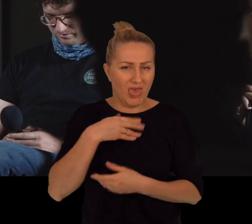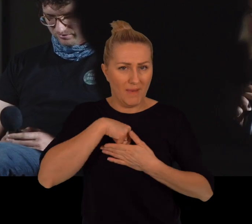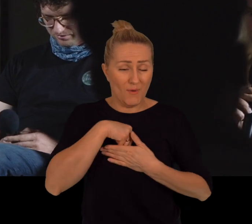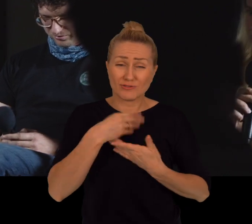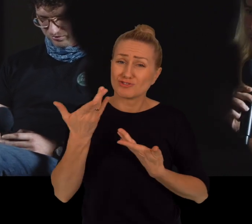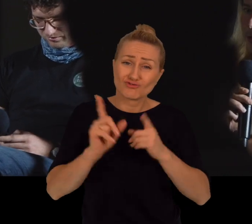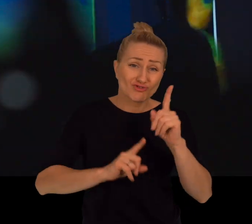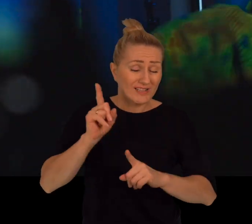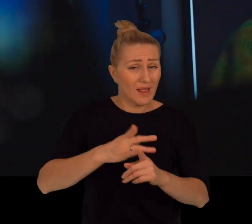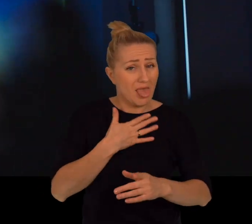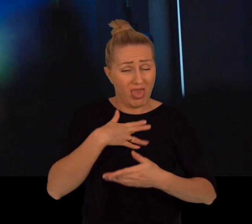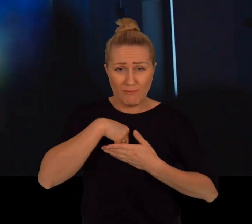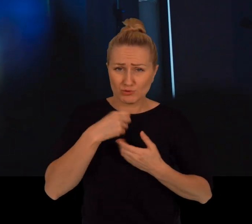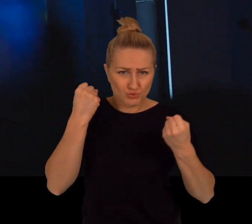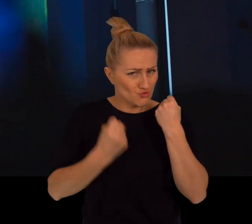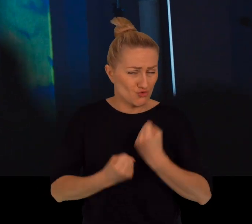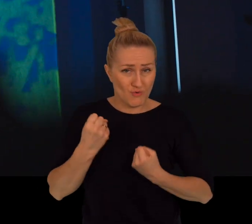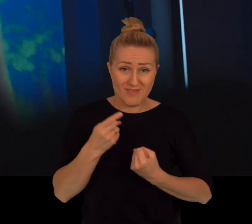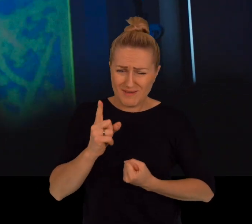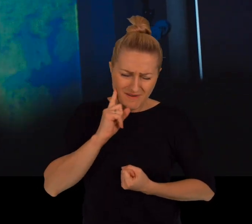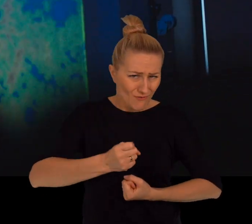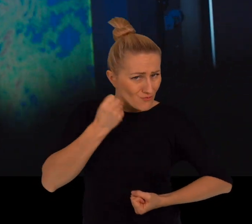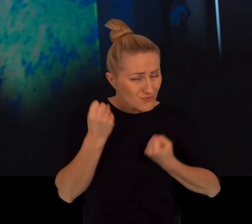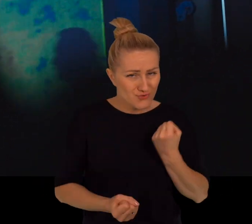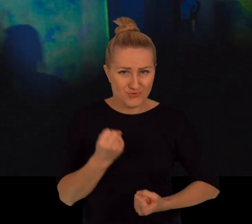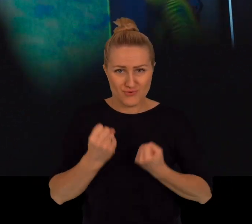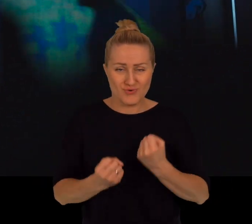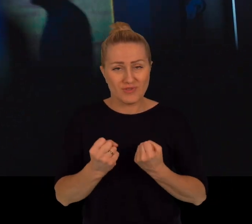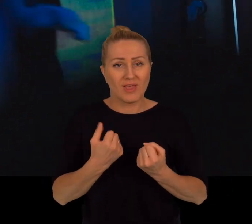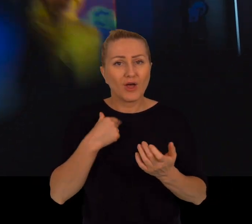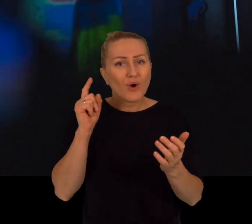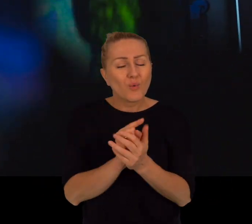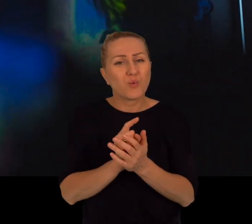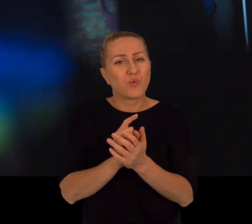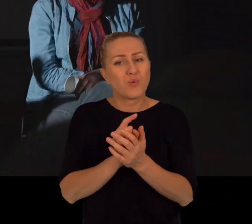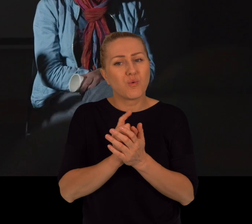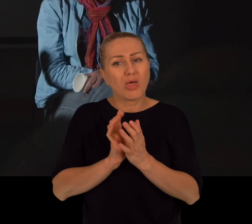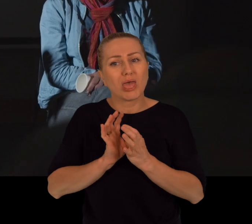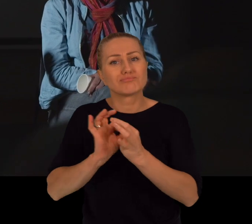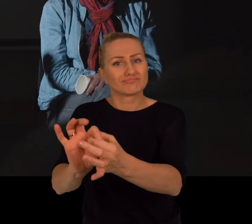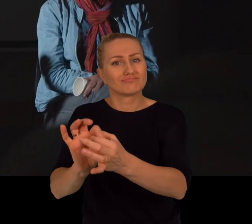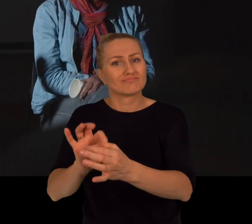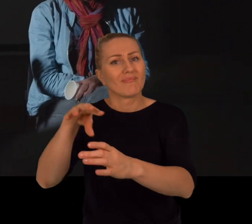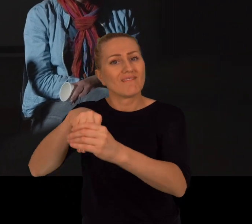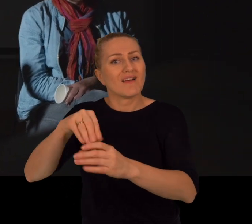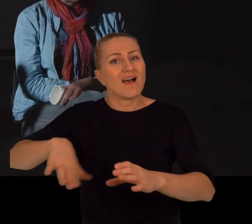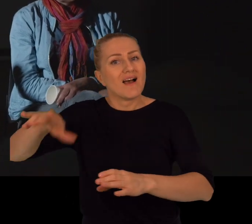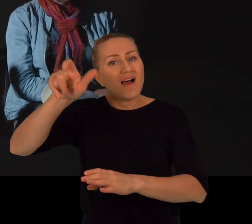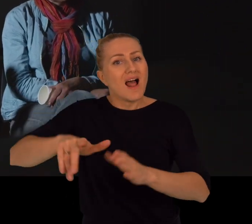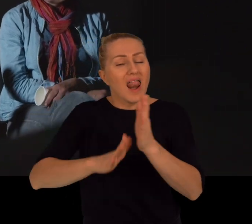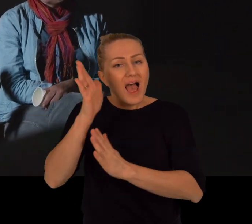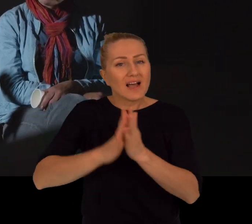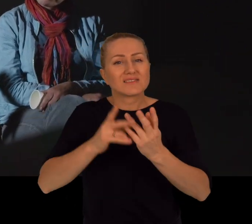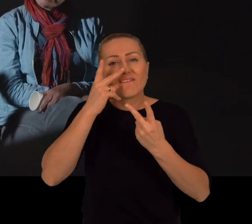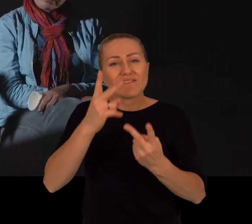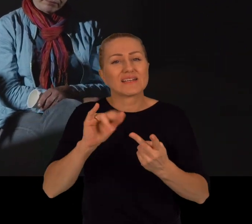które czasem bywają dosyć trudne. To jest bardzo trudne dotrzeć do kogoś w lesie, widzieć, w jakiej